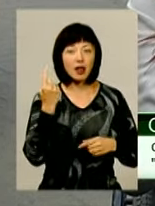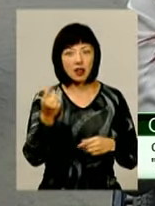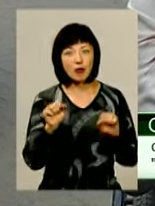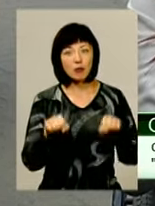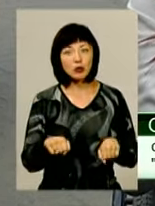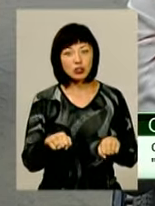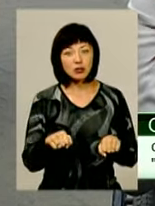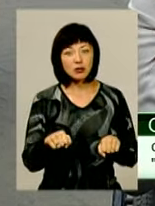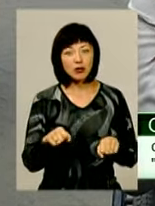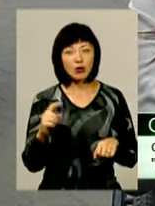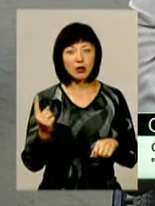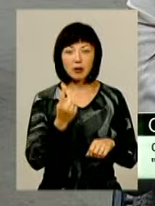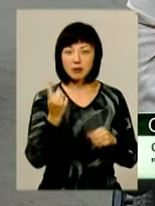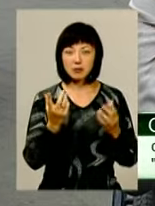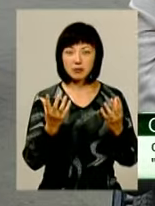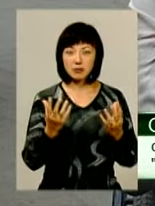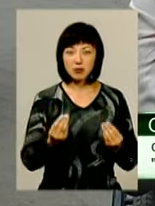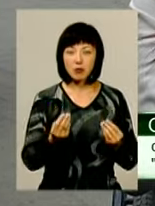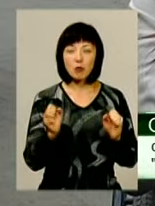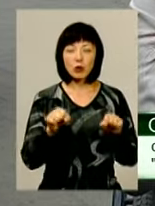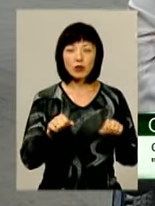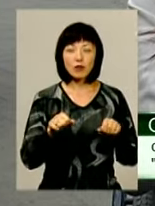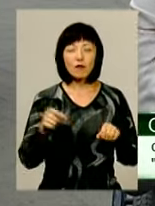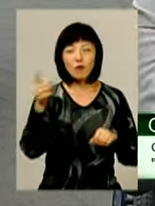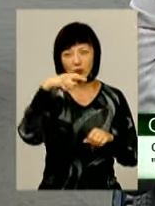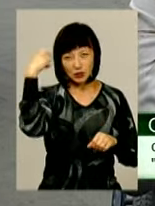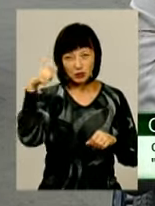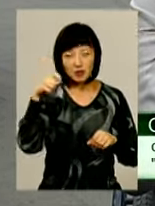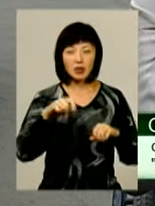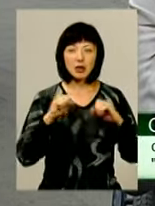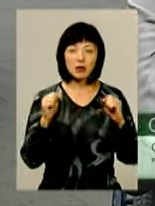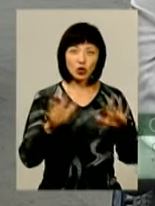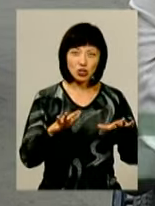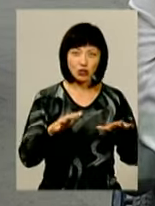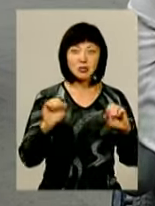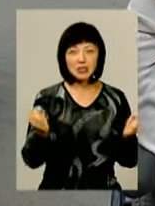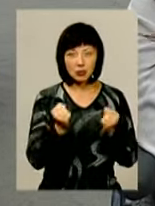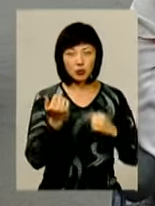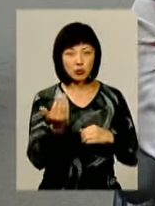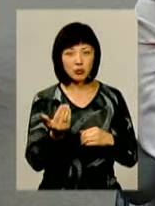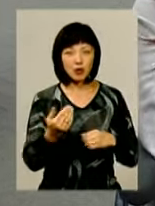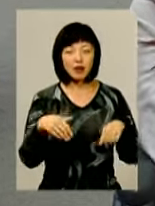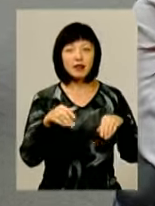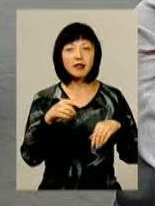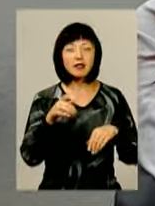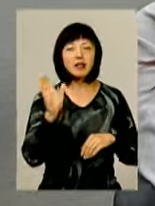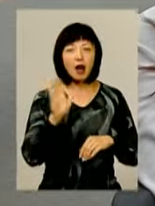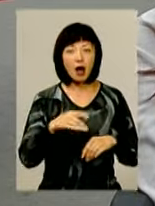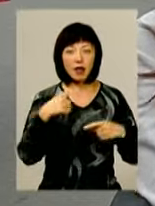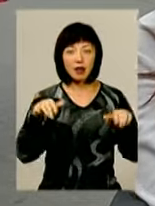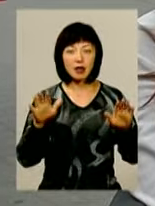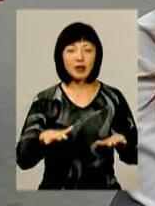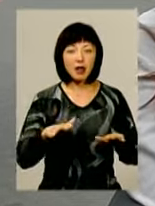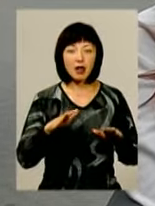огнений він, може в дощі, зимно тобі. Нехай крила лелеки зіб'ють